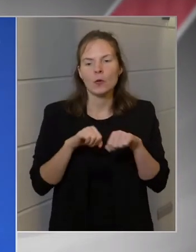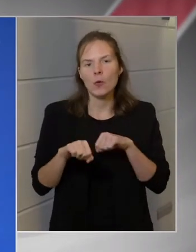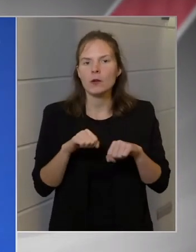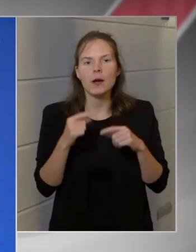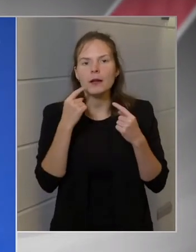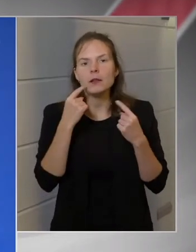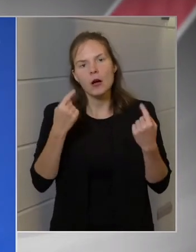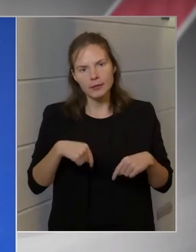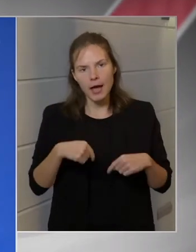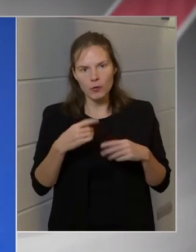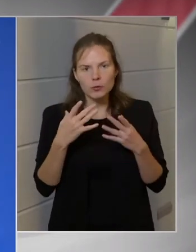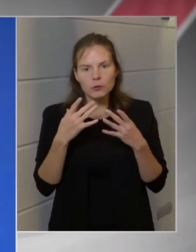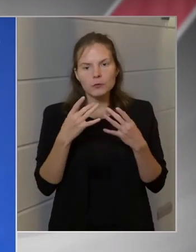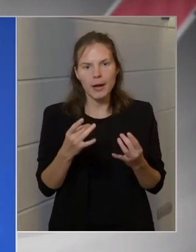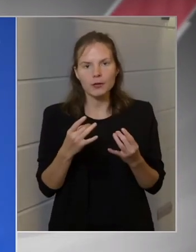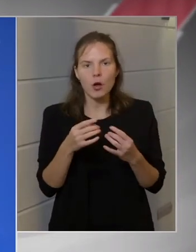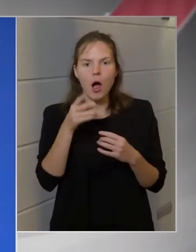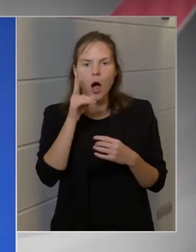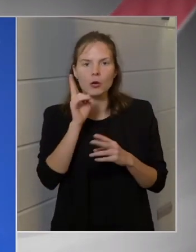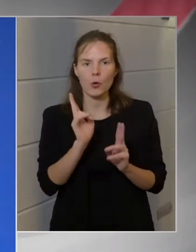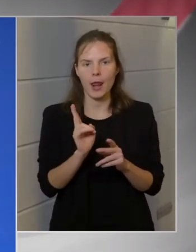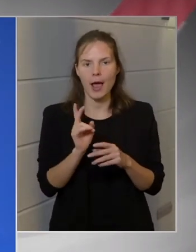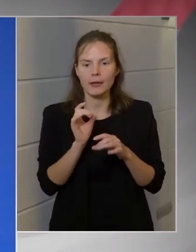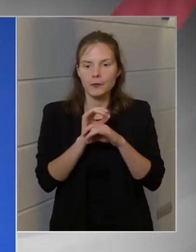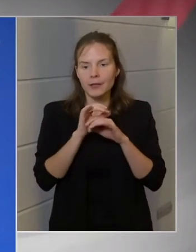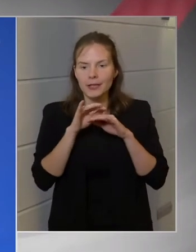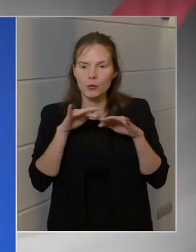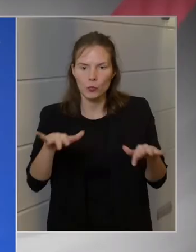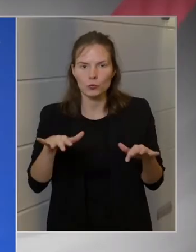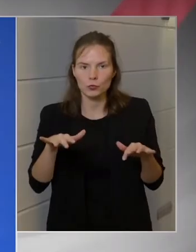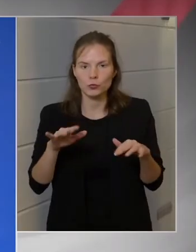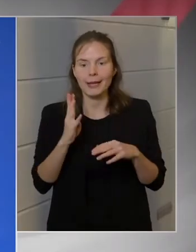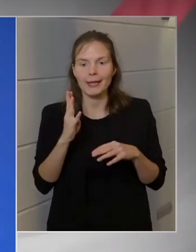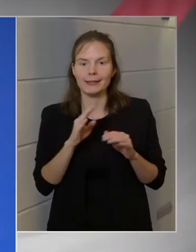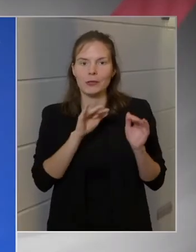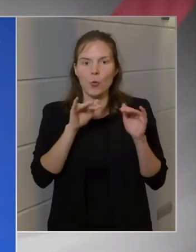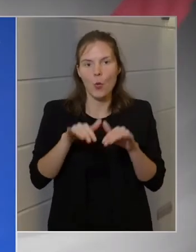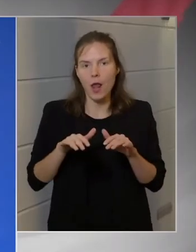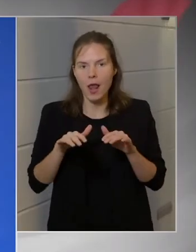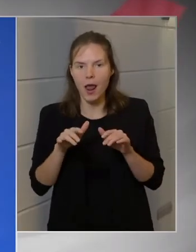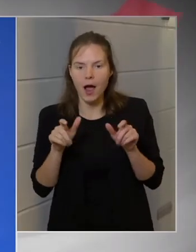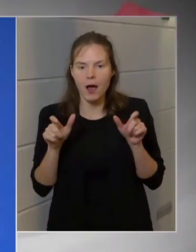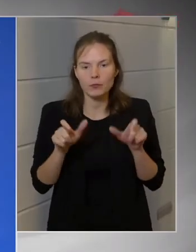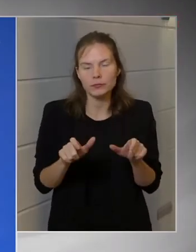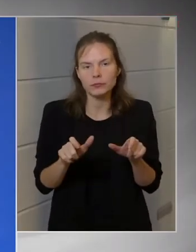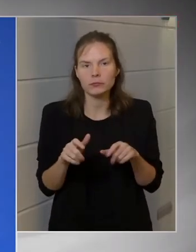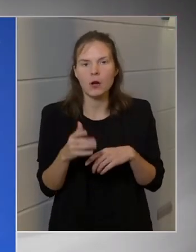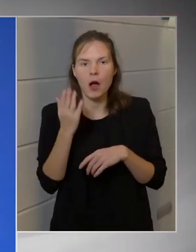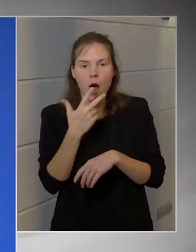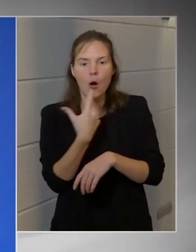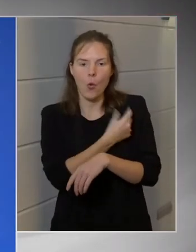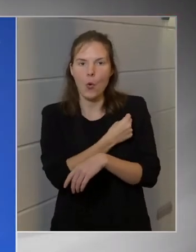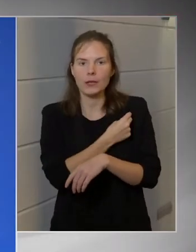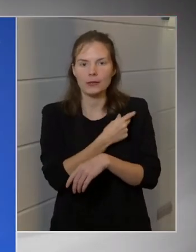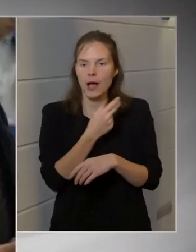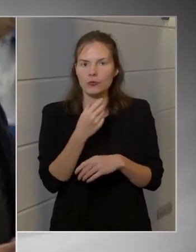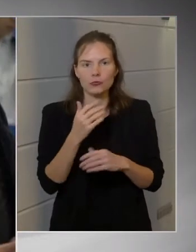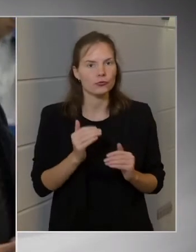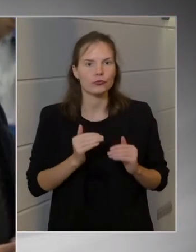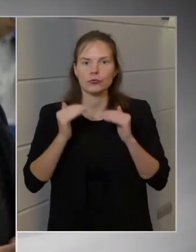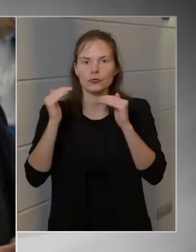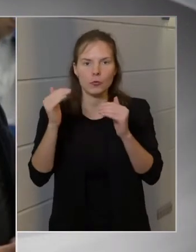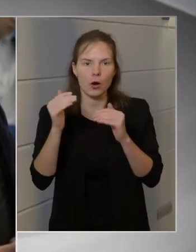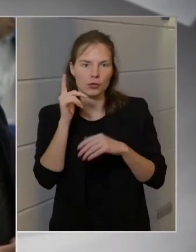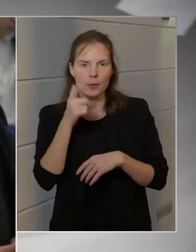leghatározottabb meggyőződése, hogy akkor lehet gátat szabni a vírus negyedik hullámának, és a következő hullámának, hogyha az oltottság az magasabb lesz. Ezt